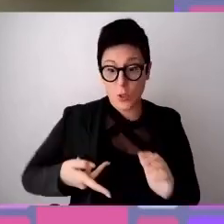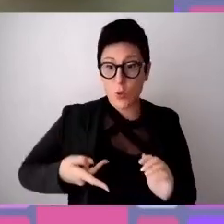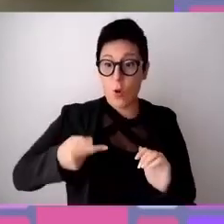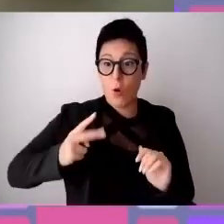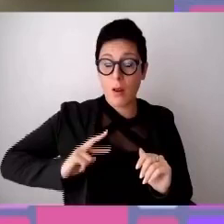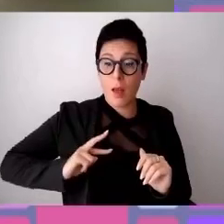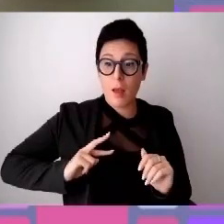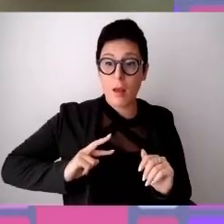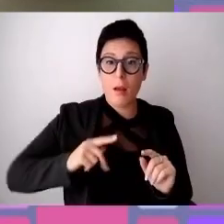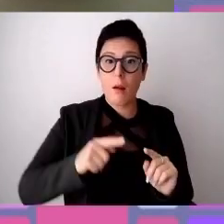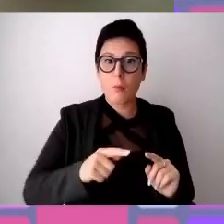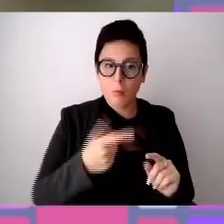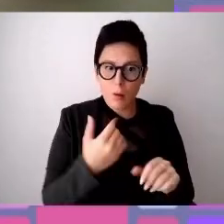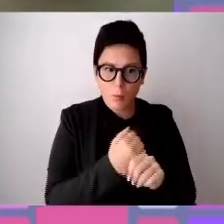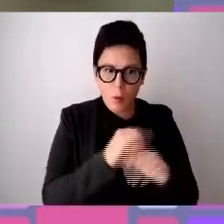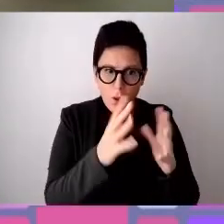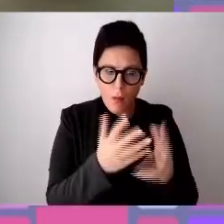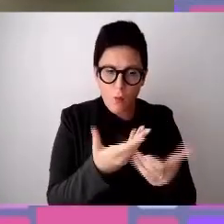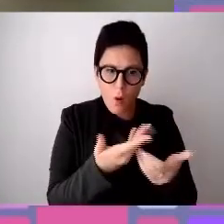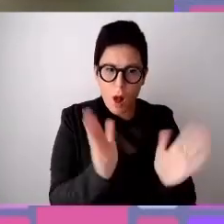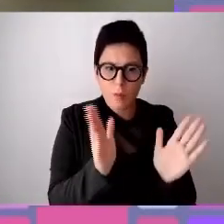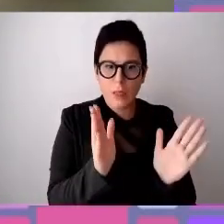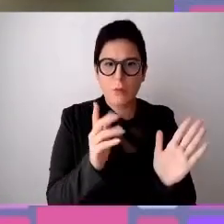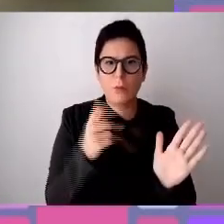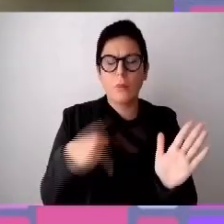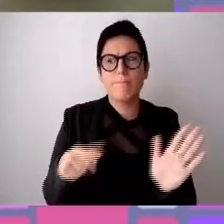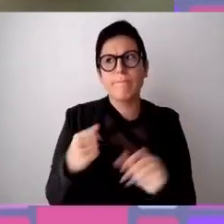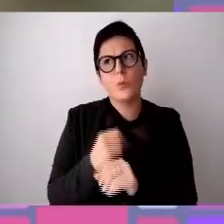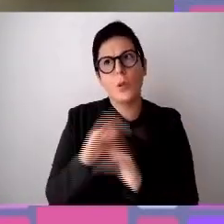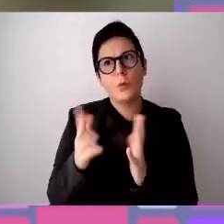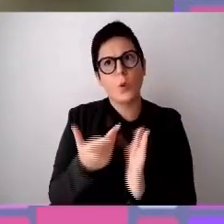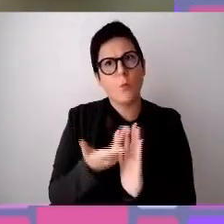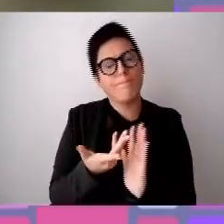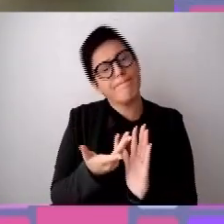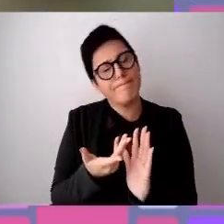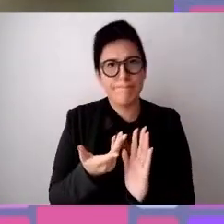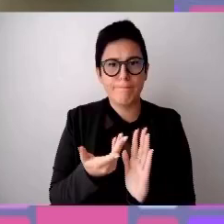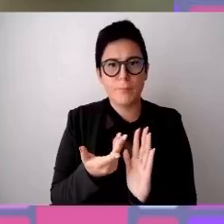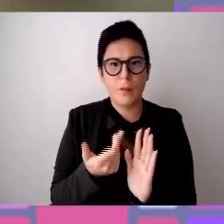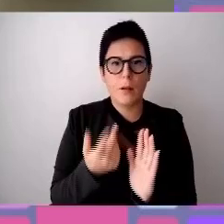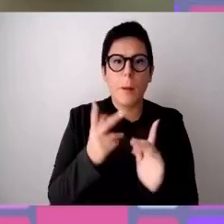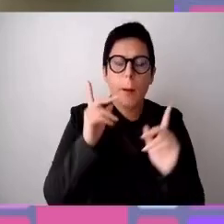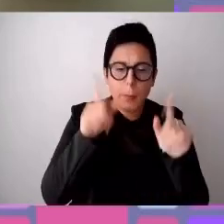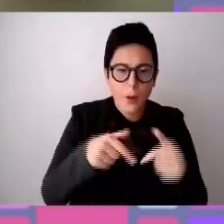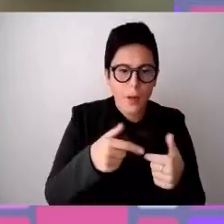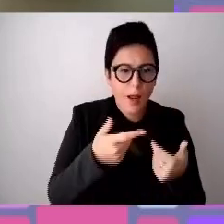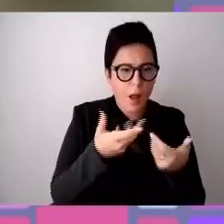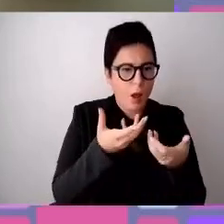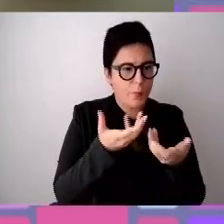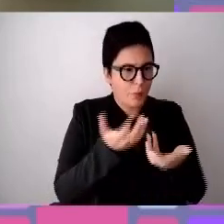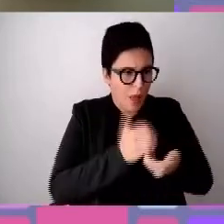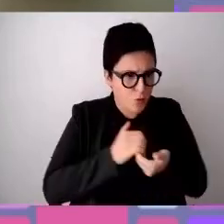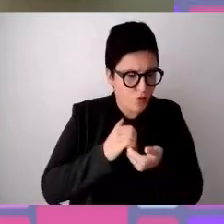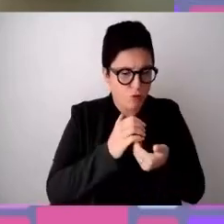dire tranquillamente, ci sono mondi più aperti e mondi meno aperti. Dall'altra parte anche le organizzazioni devono essere preparate, quindi su questo